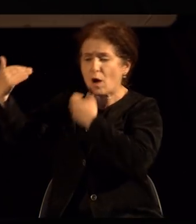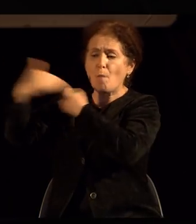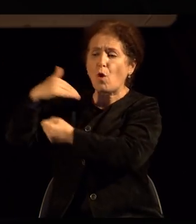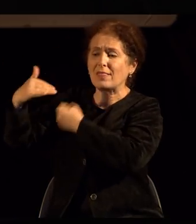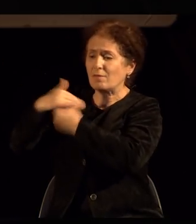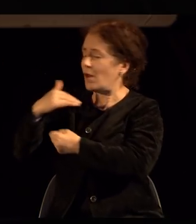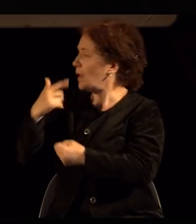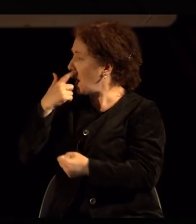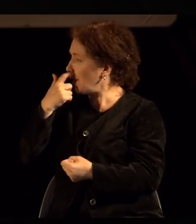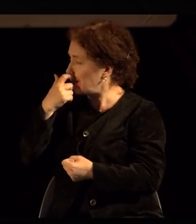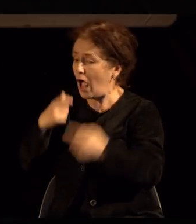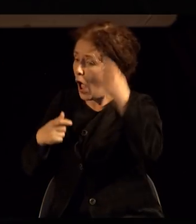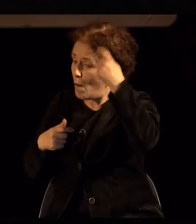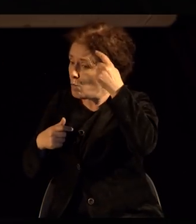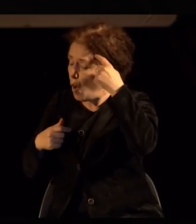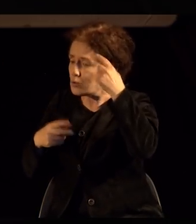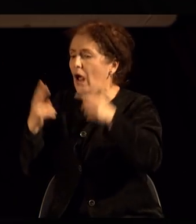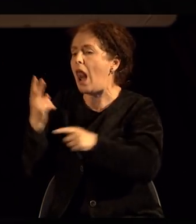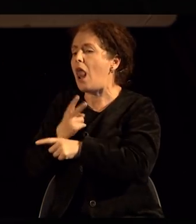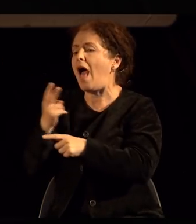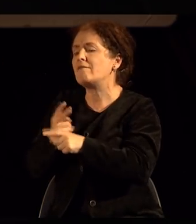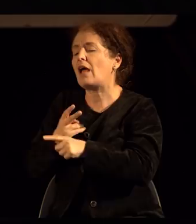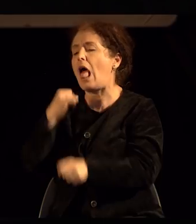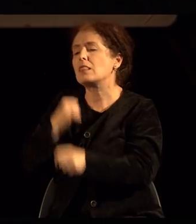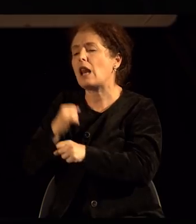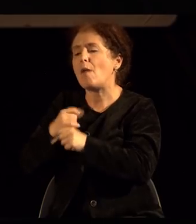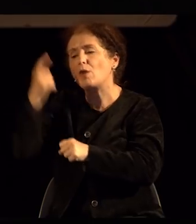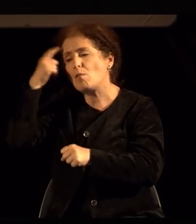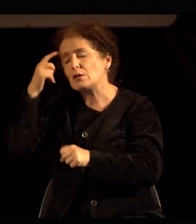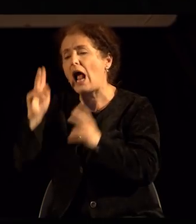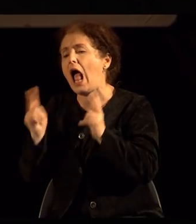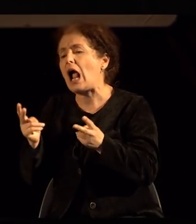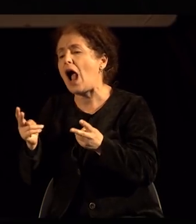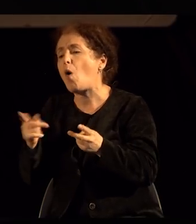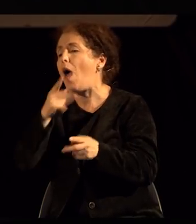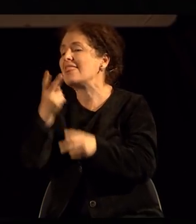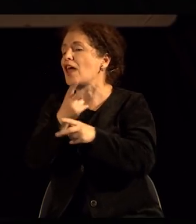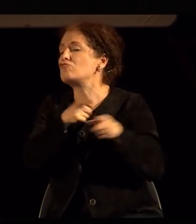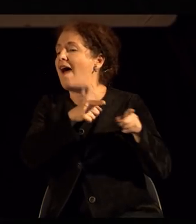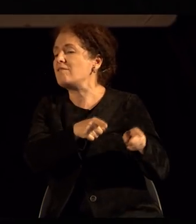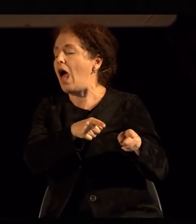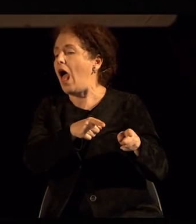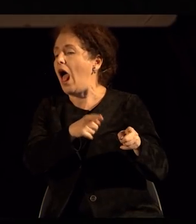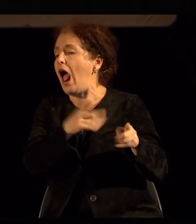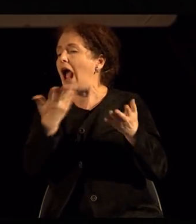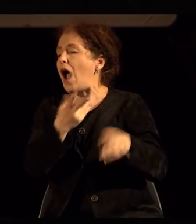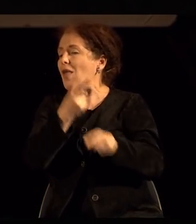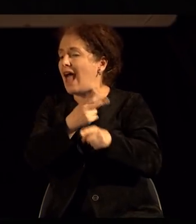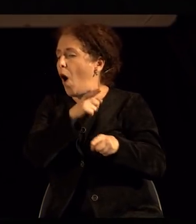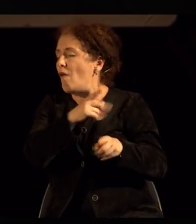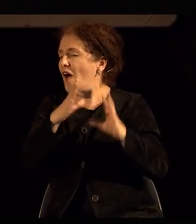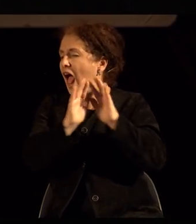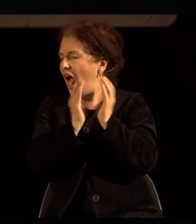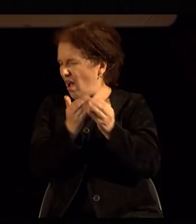мозокот е научен да функционира така како што функционира обштеството ако нас